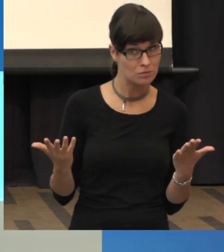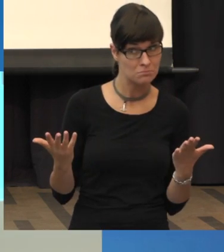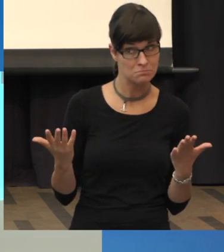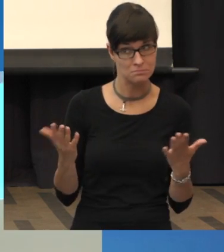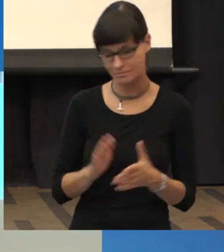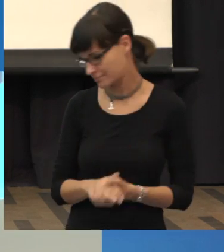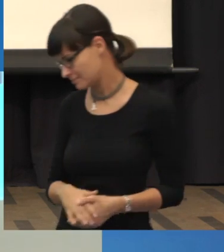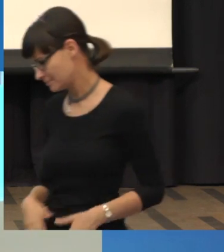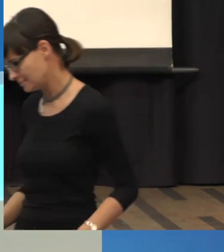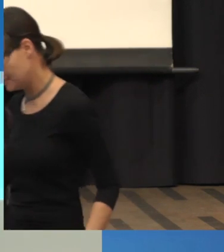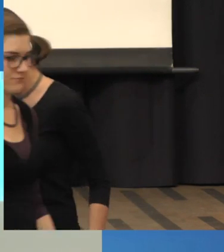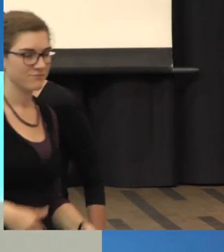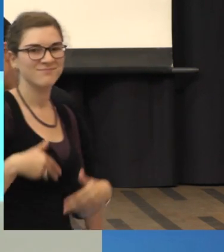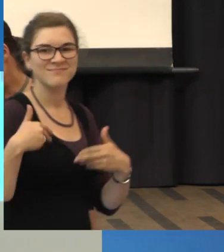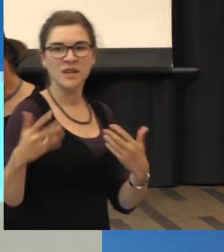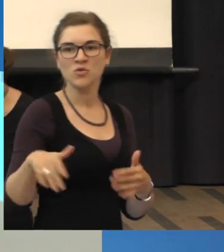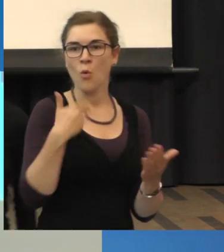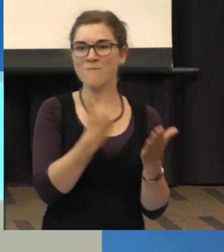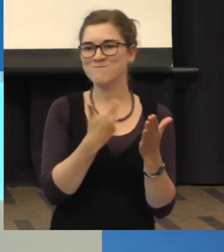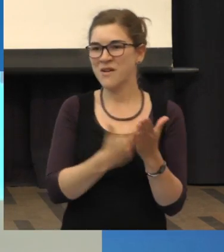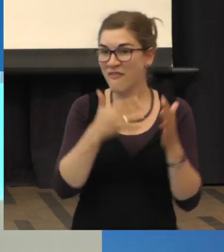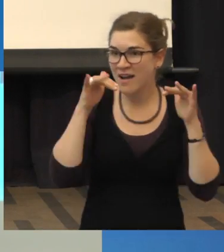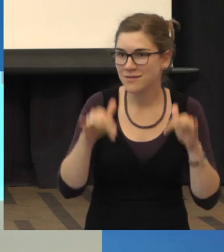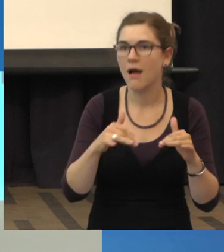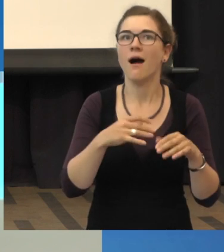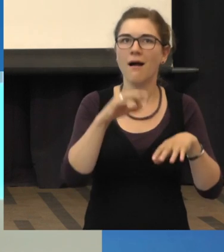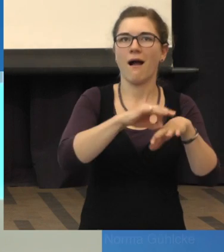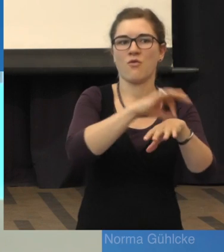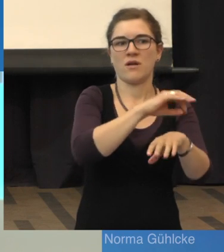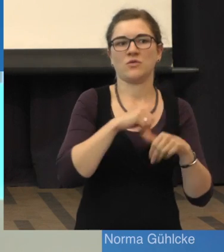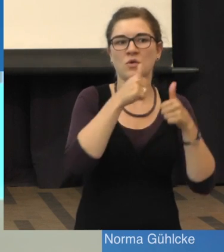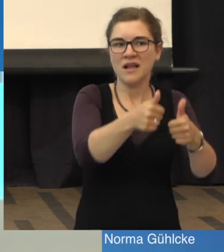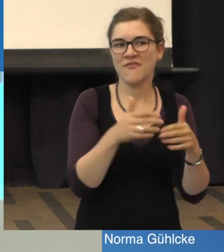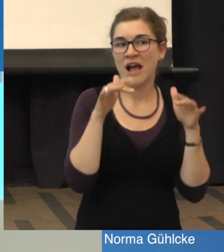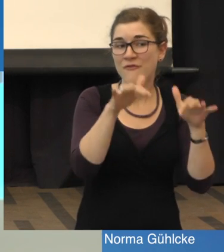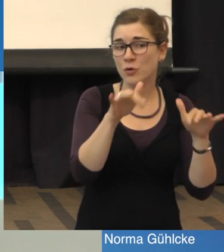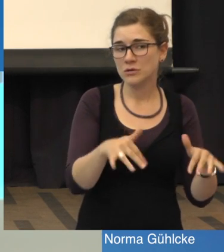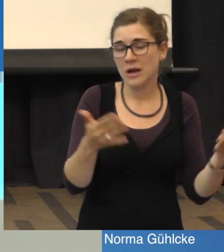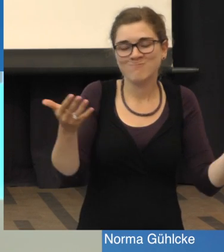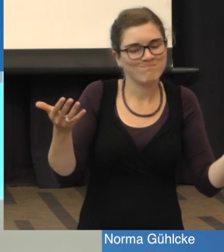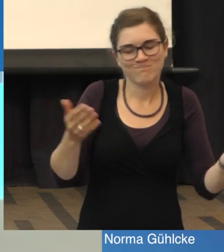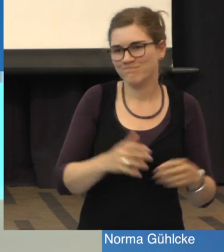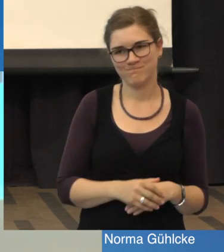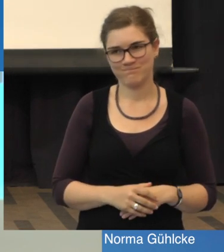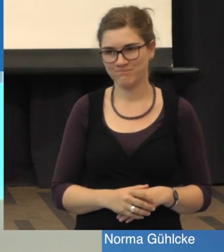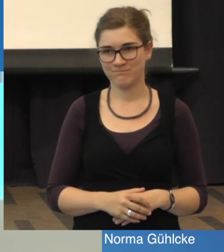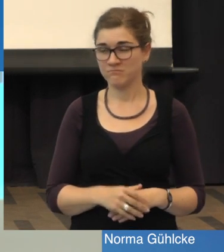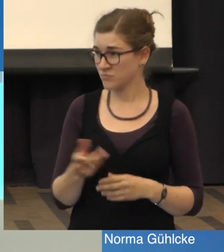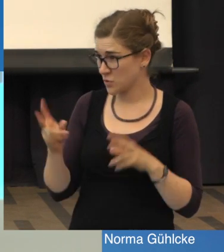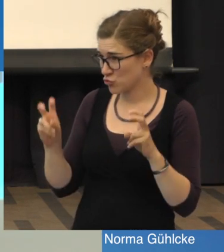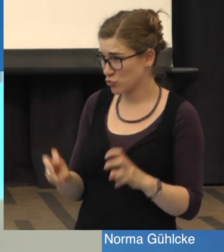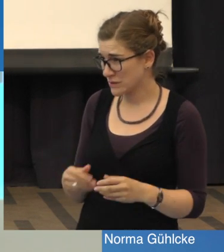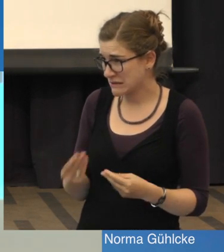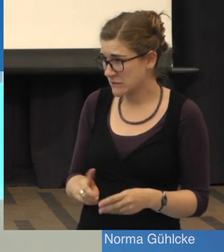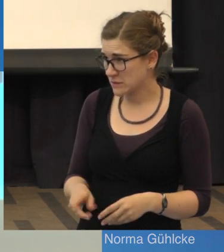Es gibt keinen Nachweis, dass das irgendeinen Einfluss hat auf den Krankheitsverlauf. Das ist auch studienmäßig nicht